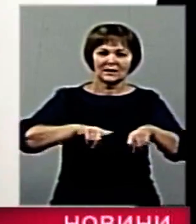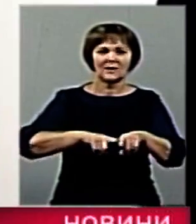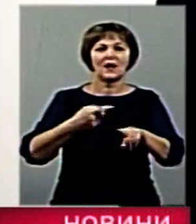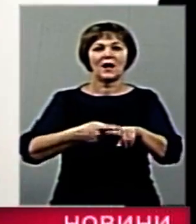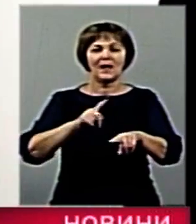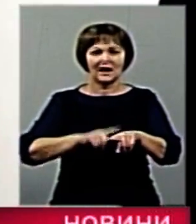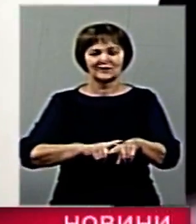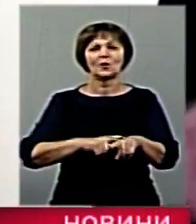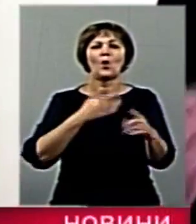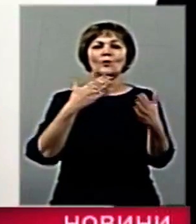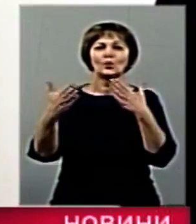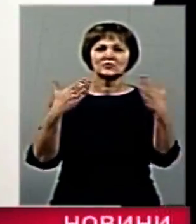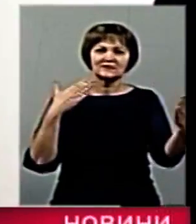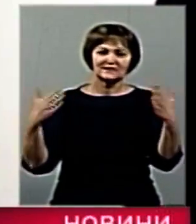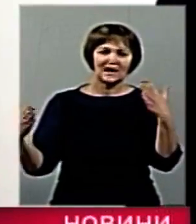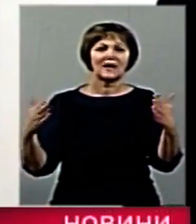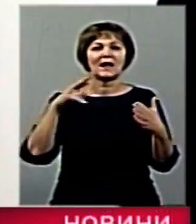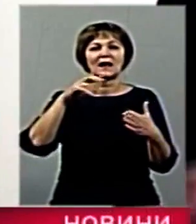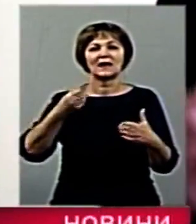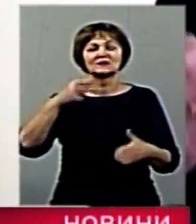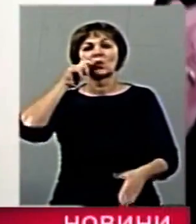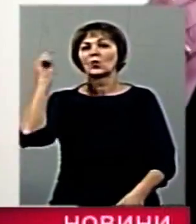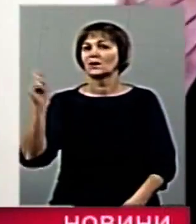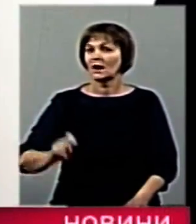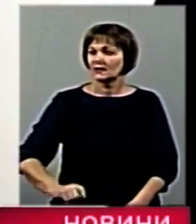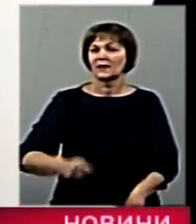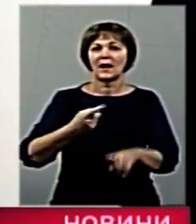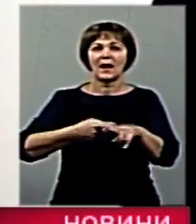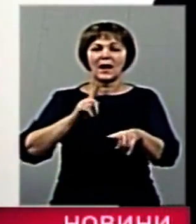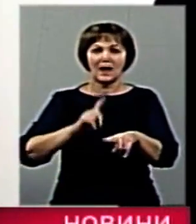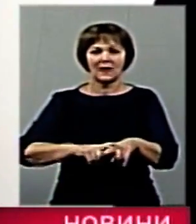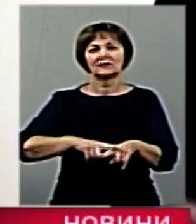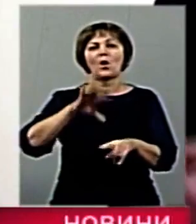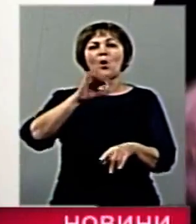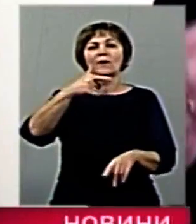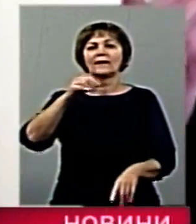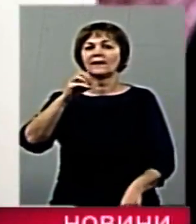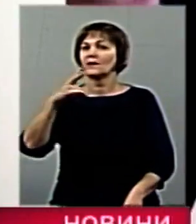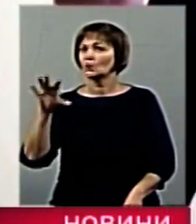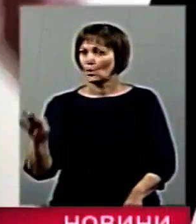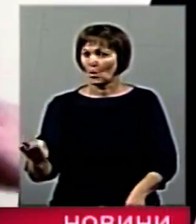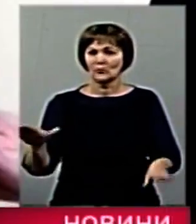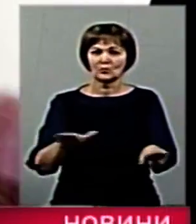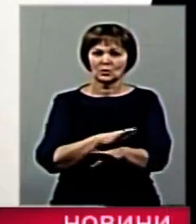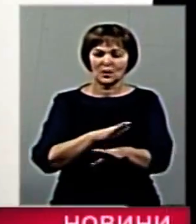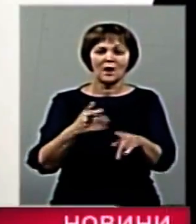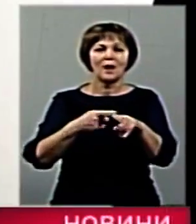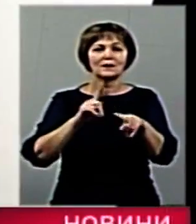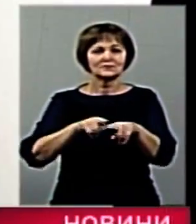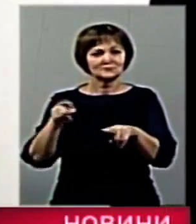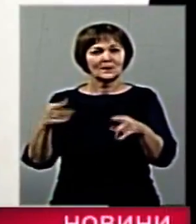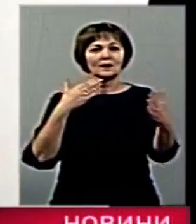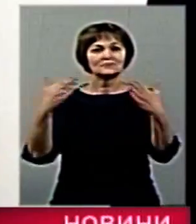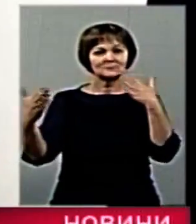партизанської слави у Словечному, це музей Олесі Українки в Новограді-Волинському, це музей Огієнка в Брусилові, це музей Короленка теж у